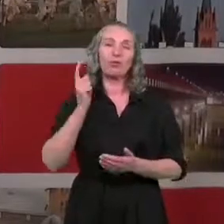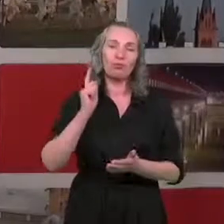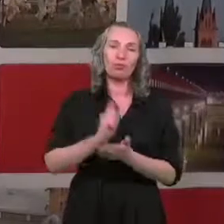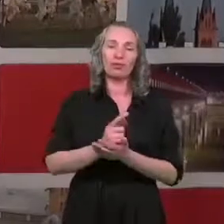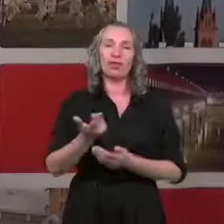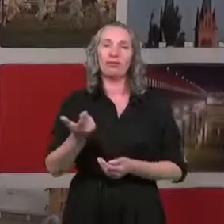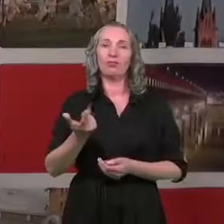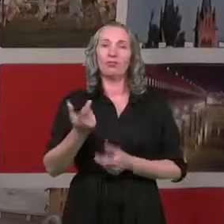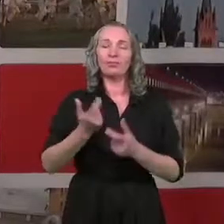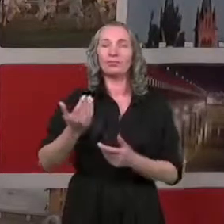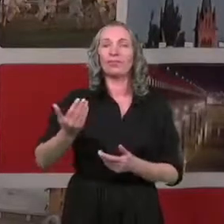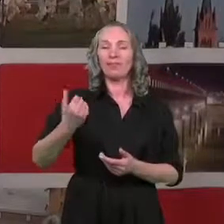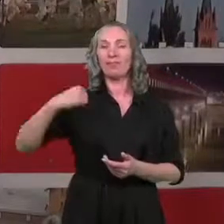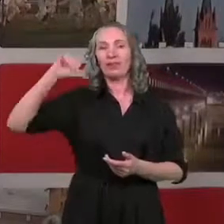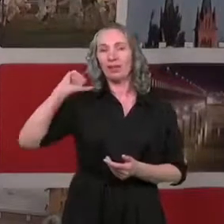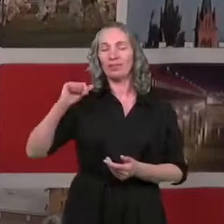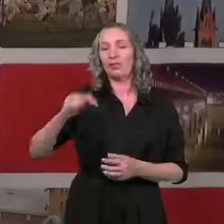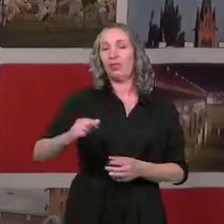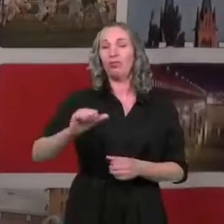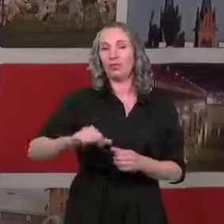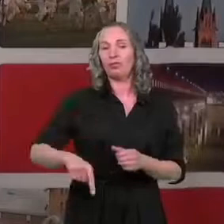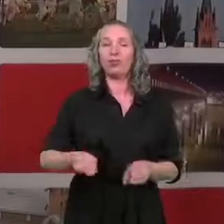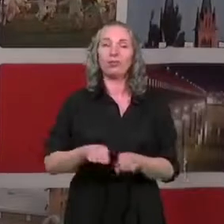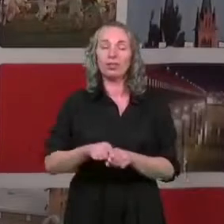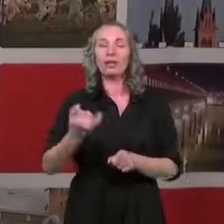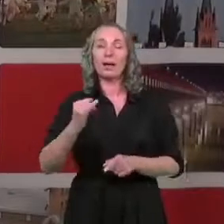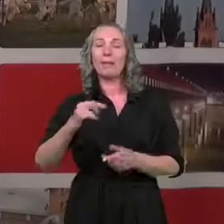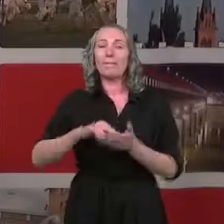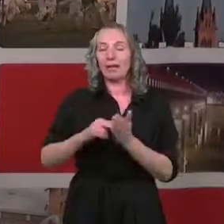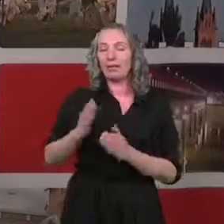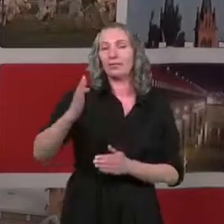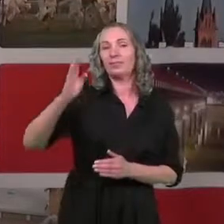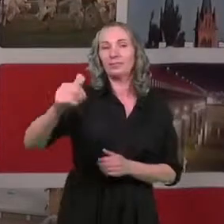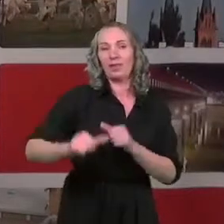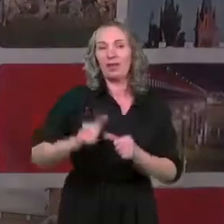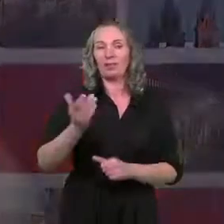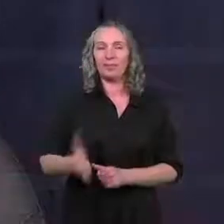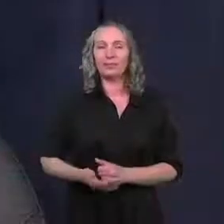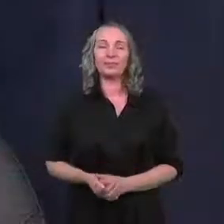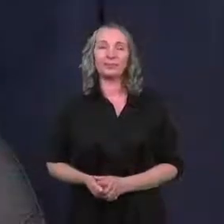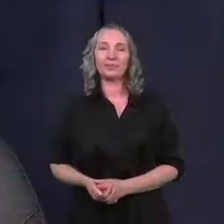dokonać w poprzednim roku i w tym roku. Jakie mamy plany na najbliższe lata? Bardzo proszę.